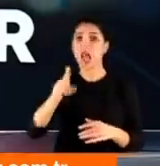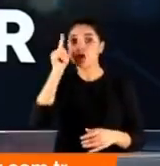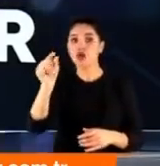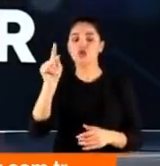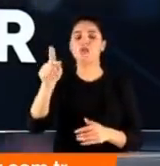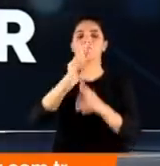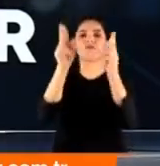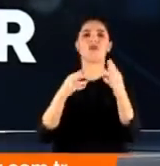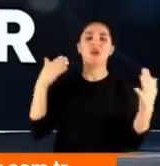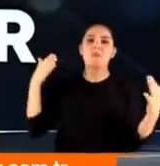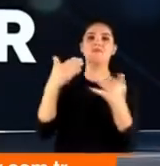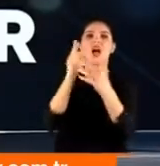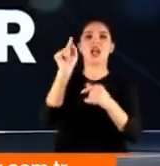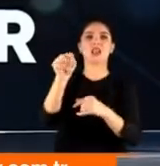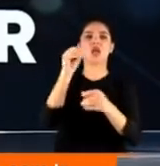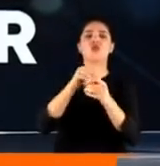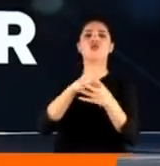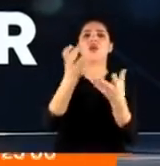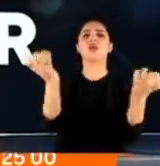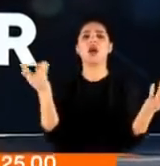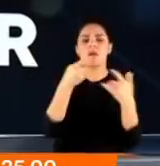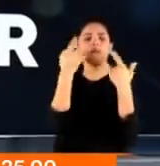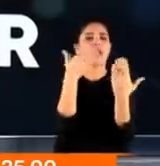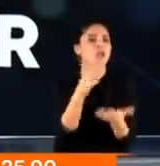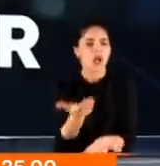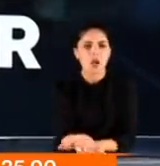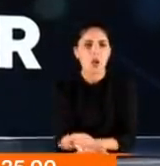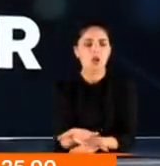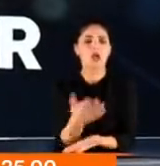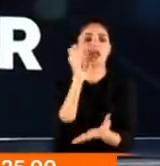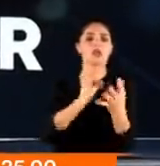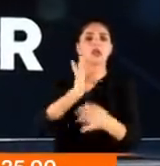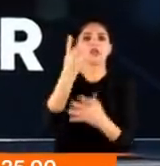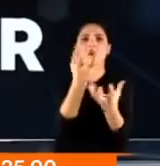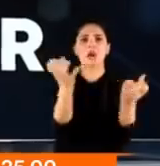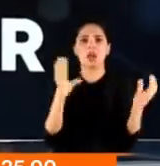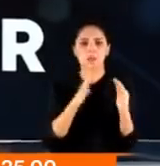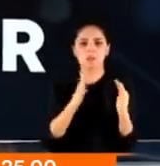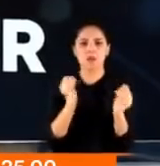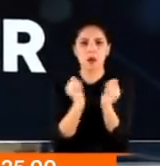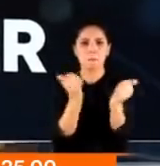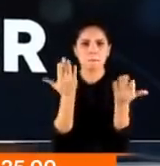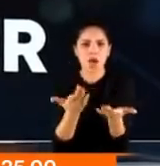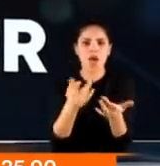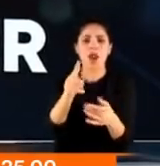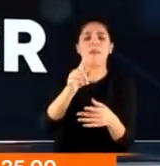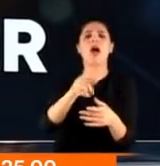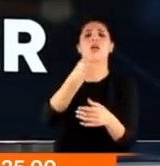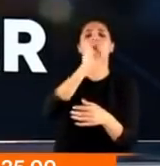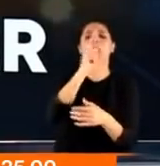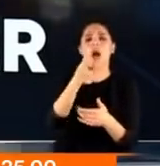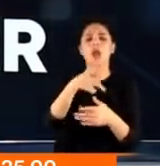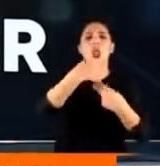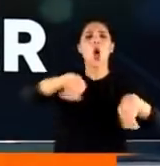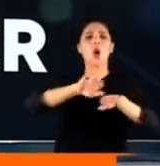birine baskın yaptı. İçeride yok yok. Maske zaten yok. Onlarca insan üst üste nargileler, okey